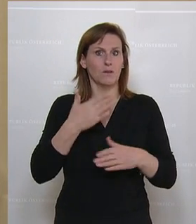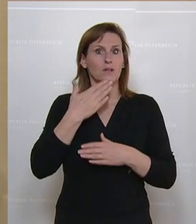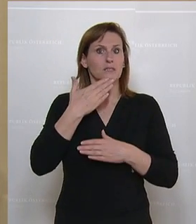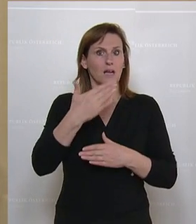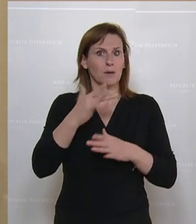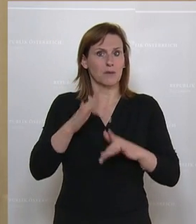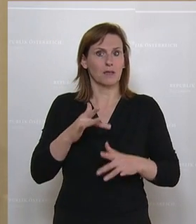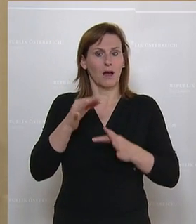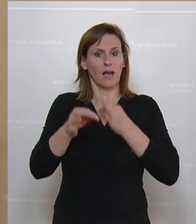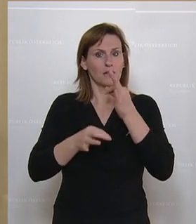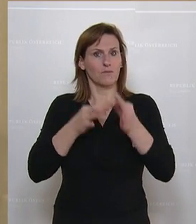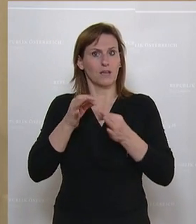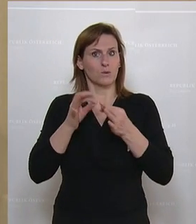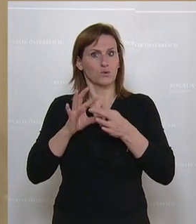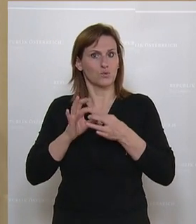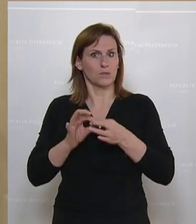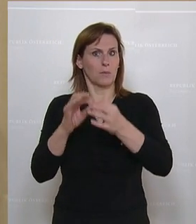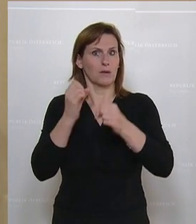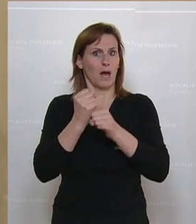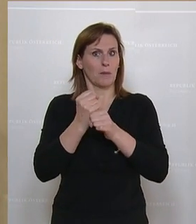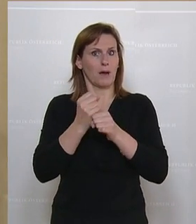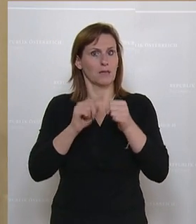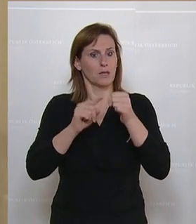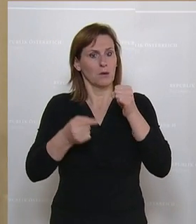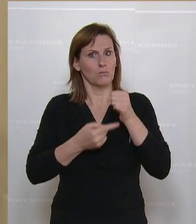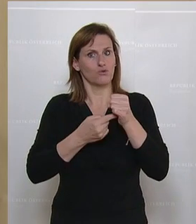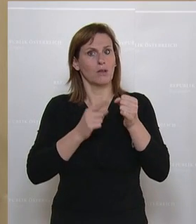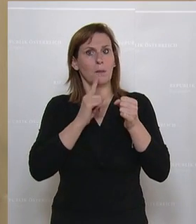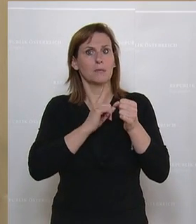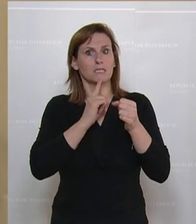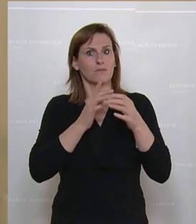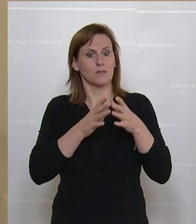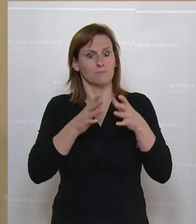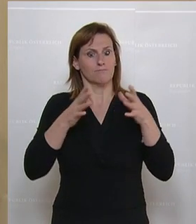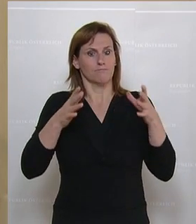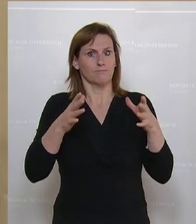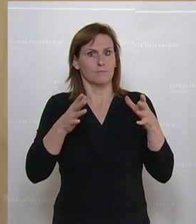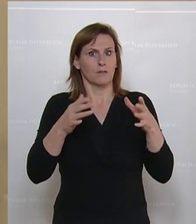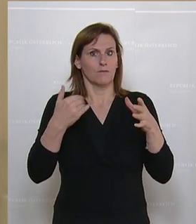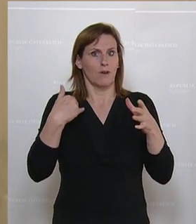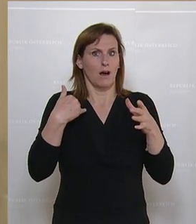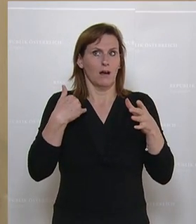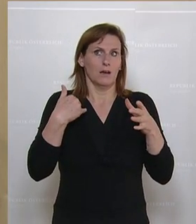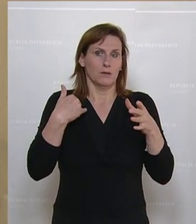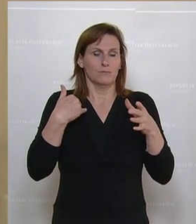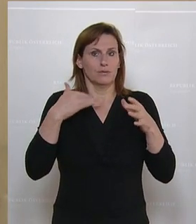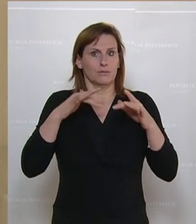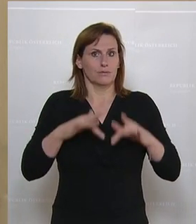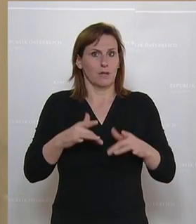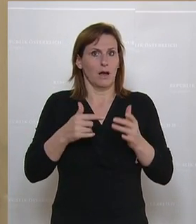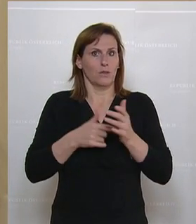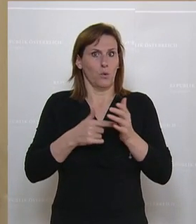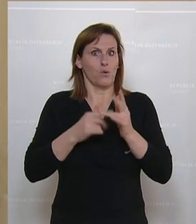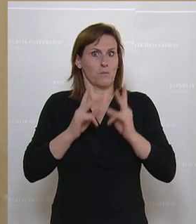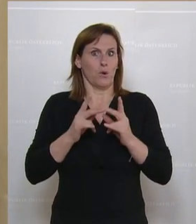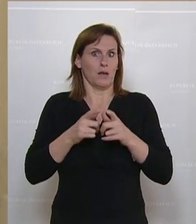Entwicklungszusammenarbeitsmittel erhöht haben. In Wirklichkeit waren sie lange Jahre und Jahrzehnte nicht wirklich berauschend hoch in diesem Land. ist noch Luft